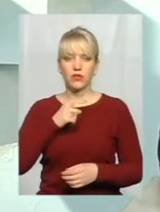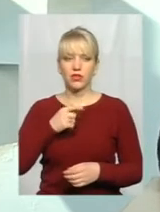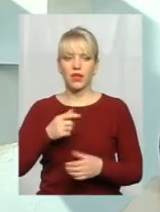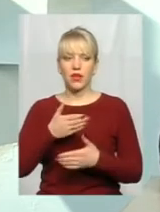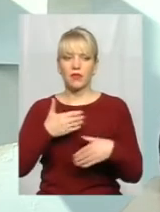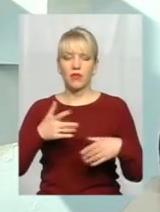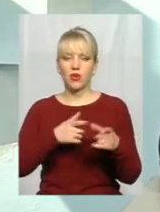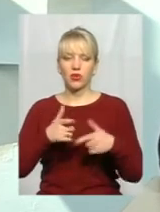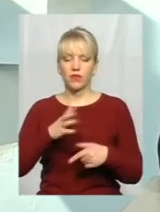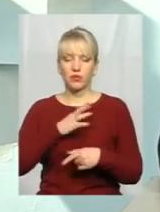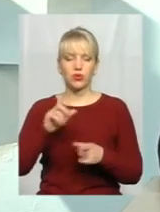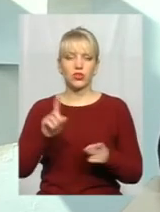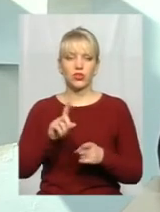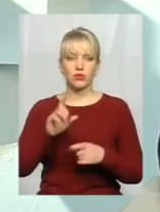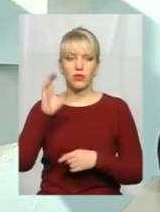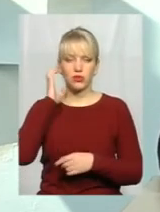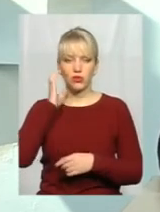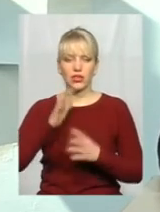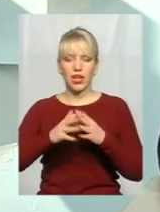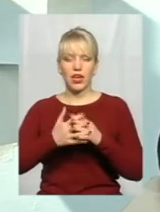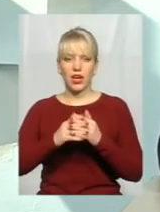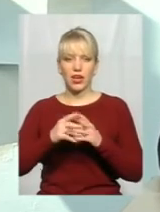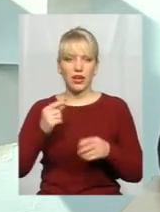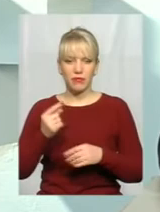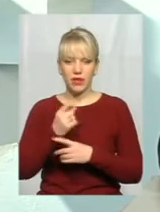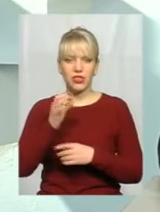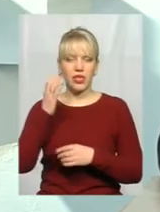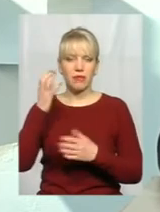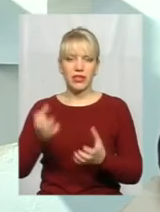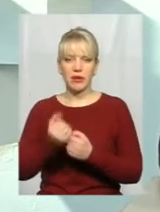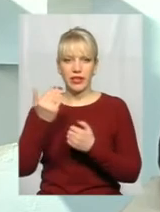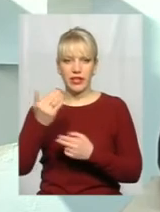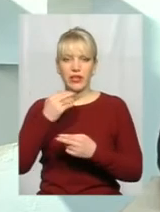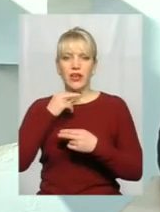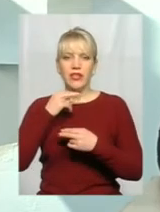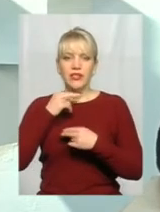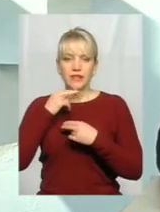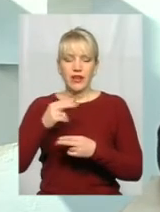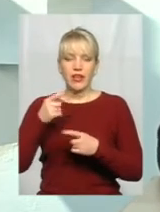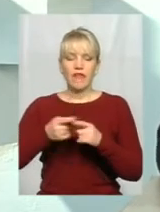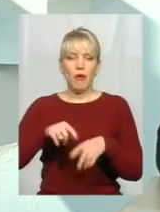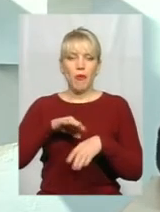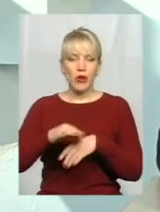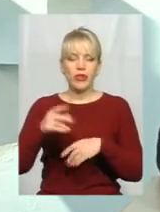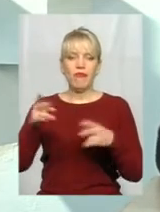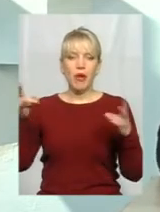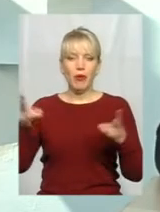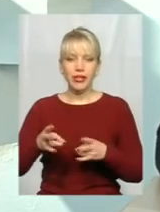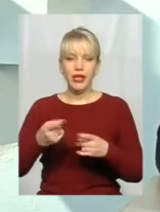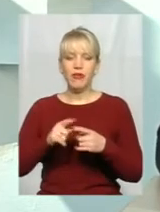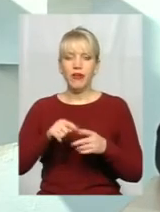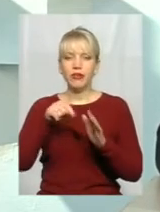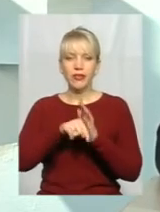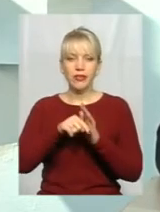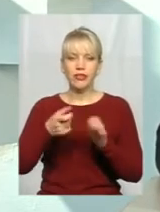готові були, аби заслухати аграрів перше, і підтримати їхні звернення, бо воно болюче, воно потрібно, воно стосується дуже